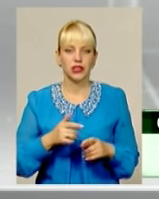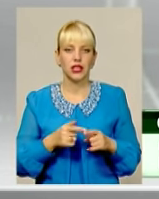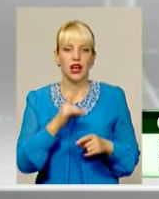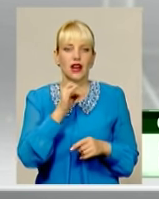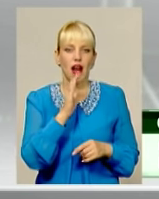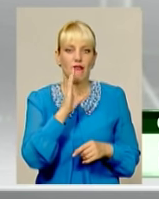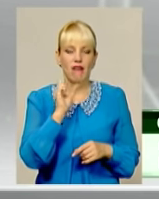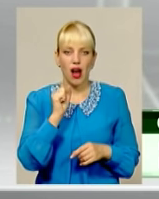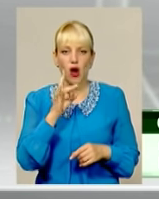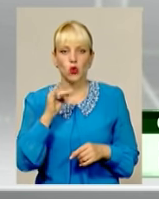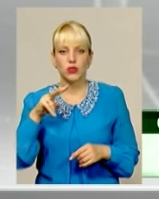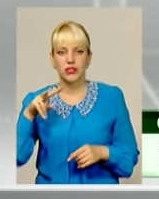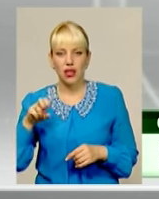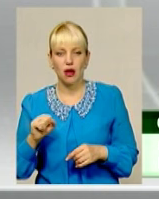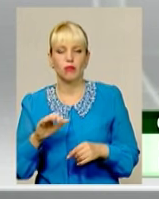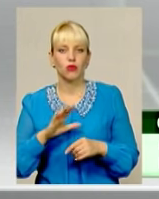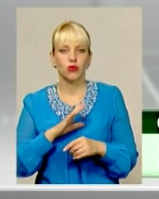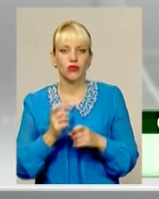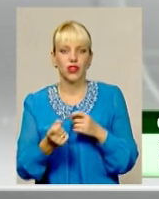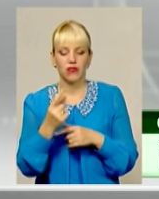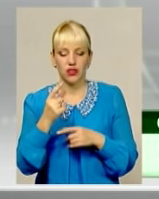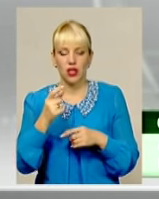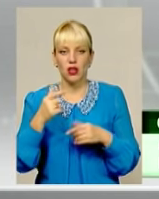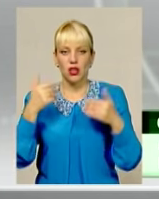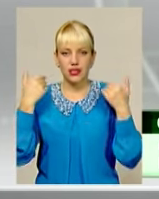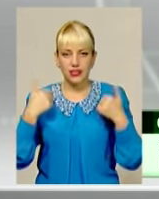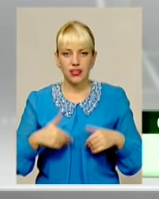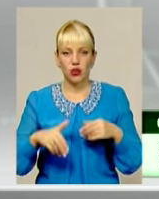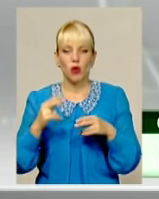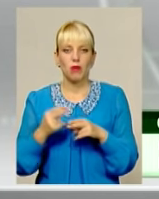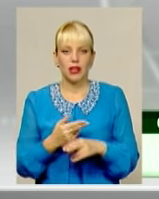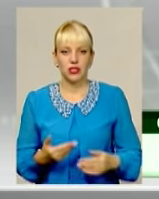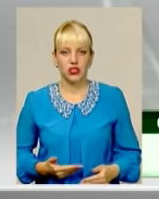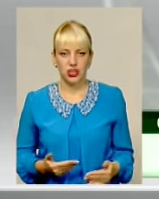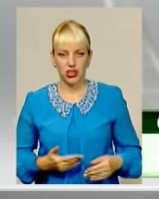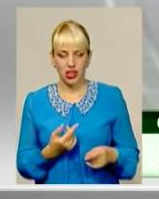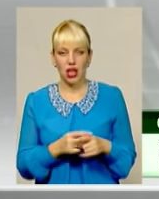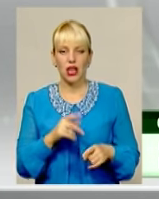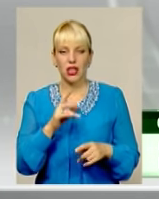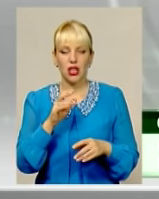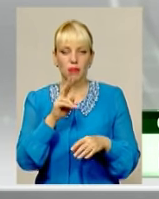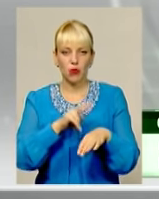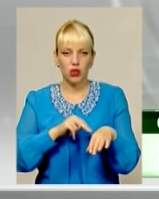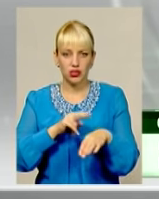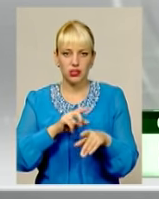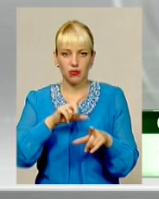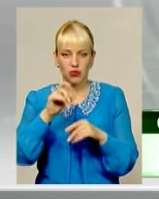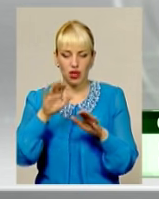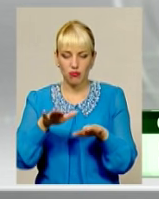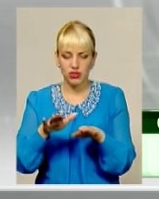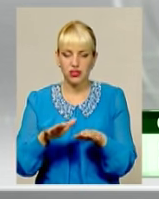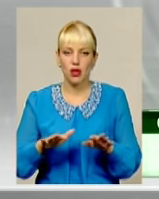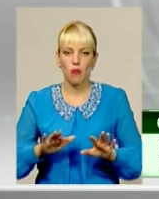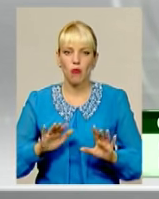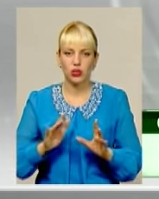Раваруська виявлено тіло чоловіка без ознак життя. Правоохоронці, які виїхали на місце події, встановили